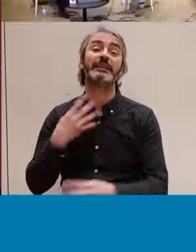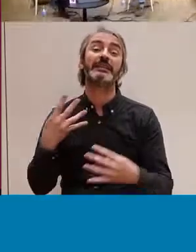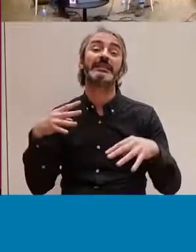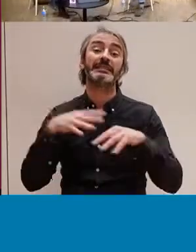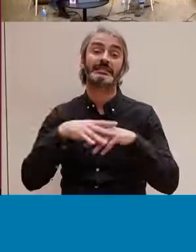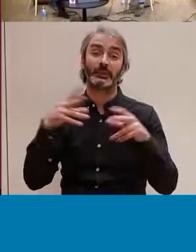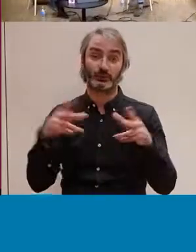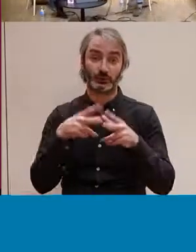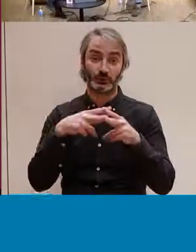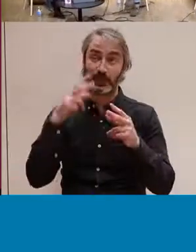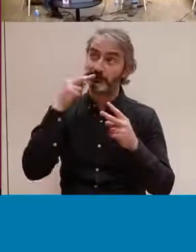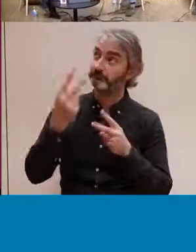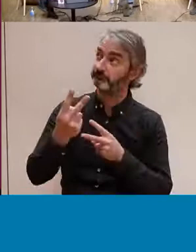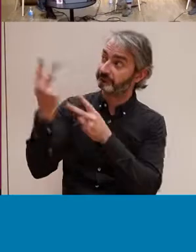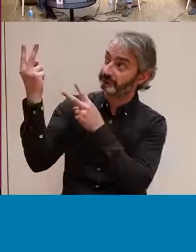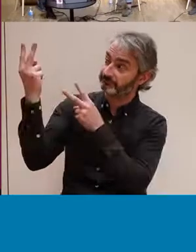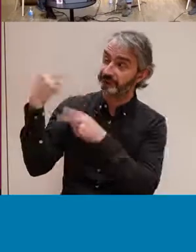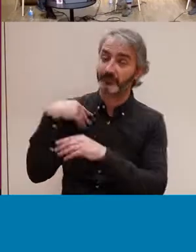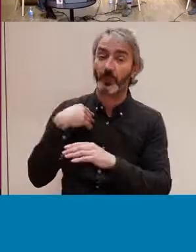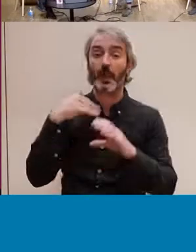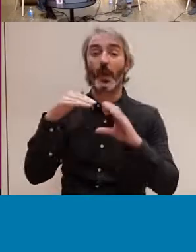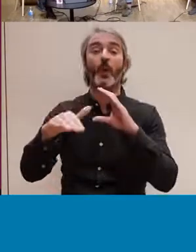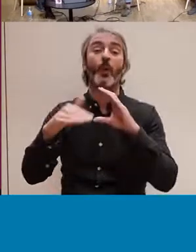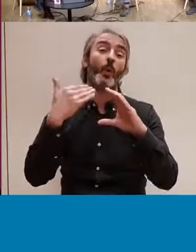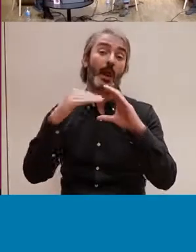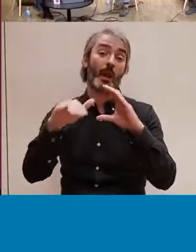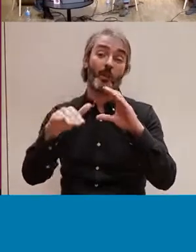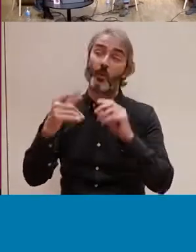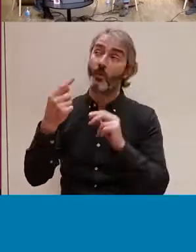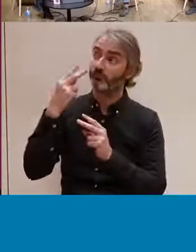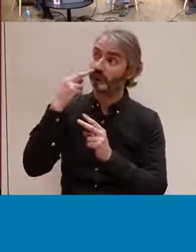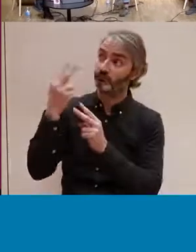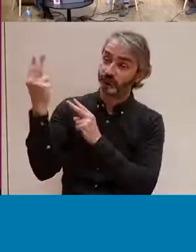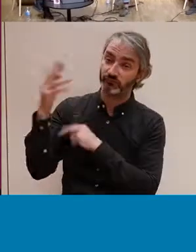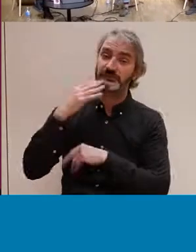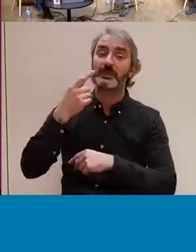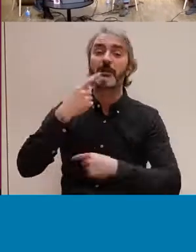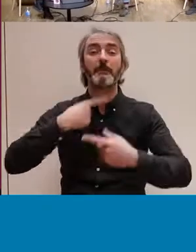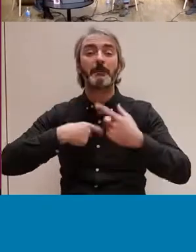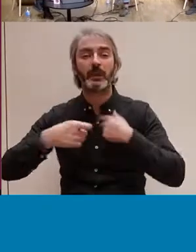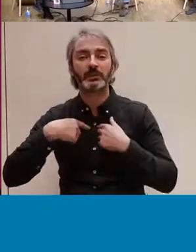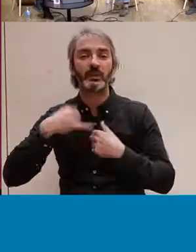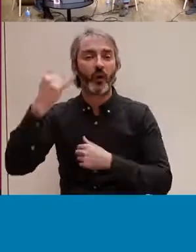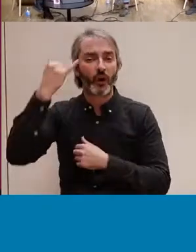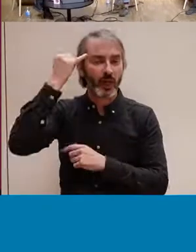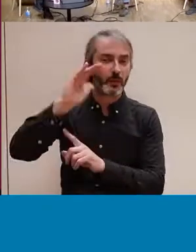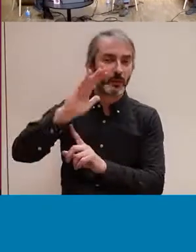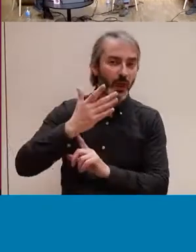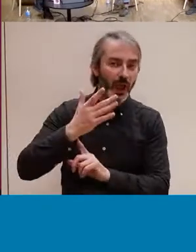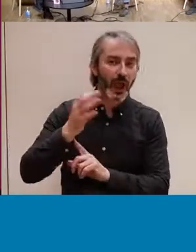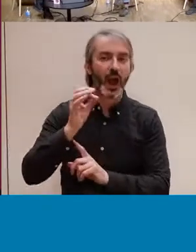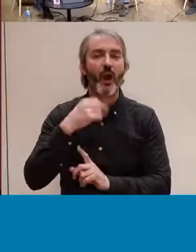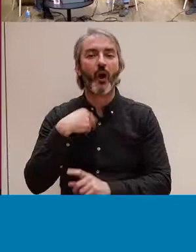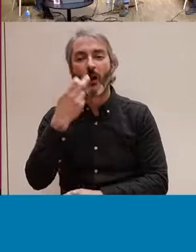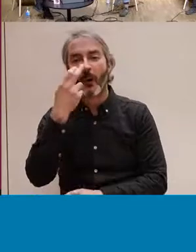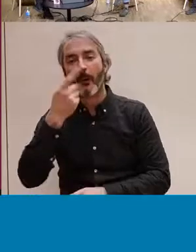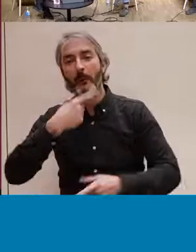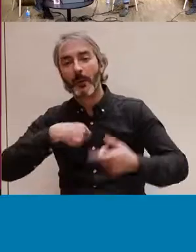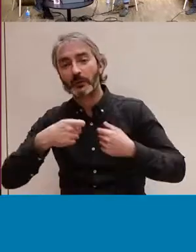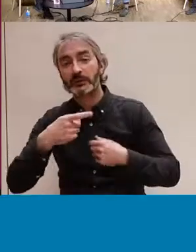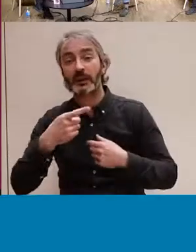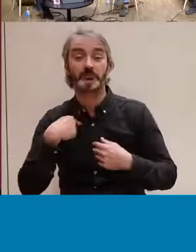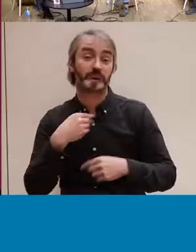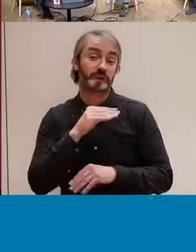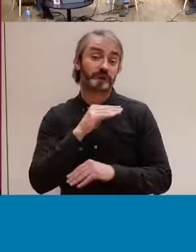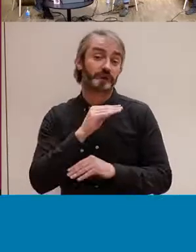aquí al nostre correu per si algú té preguntes o propostes o té ganes de cotillejar una mica més el joc, que